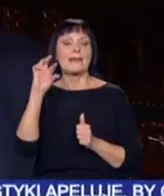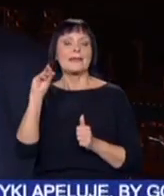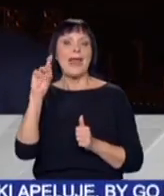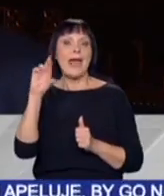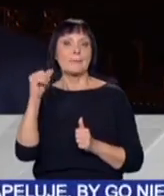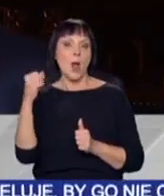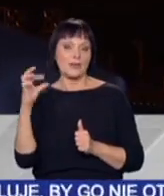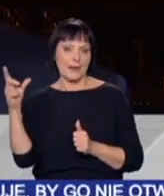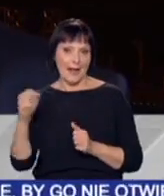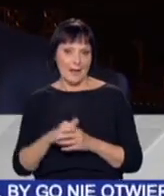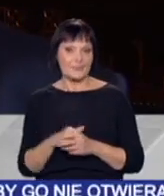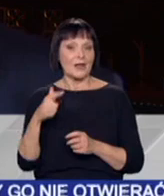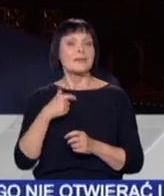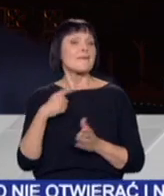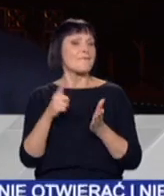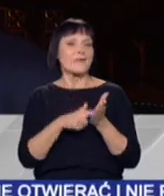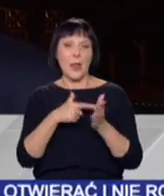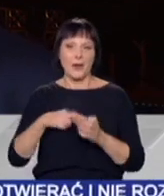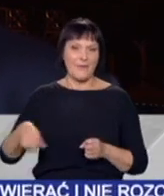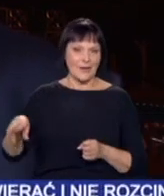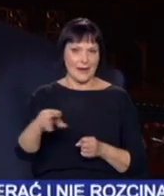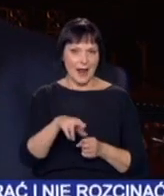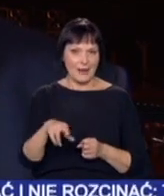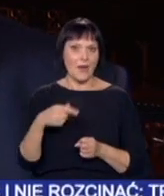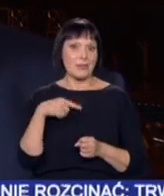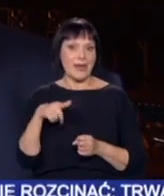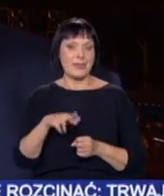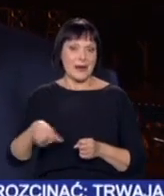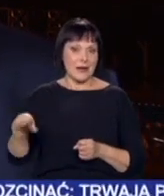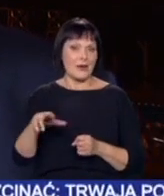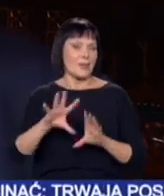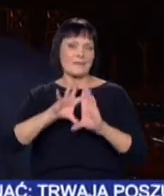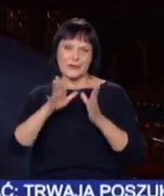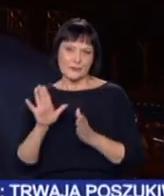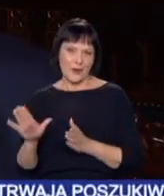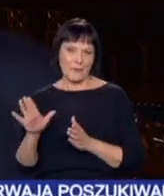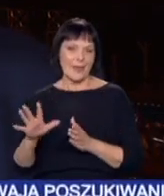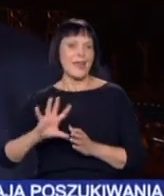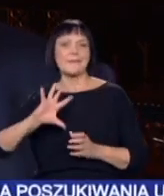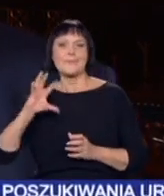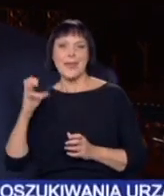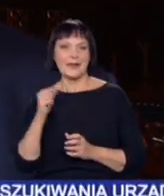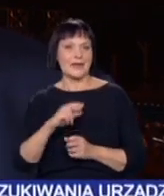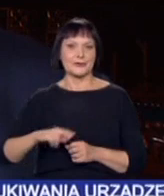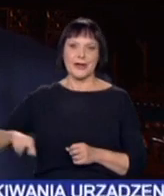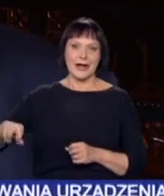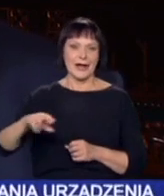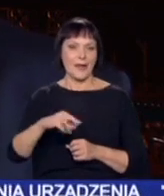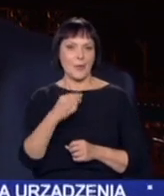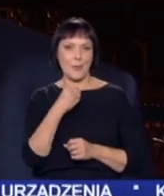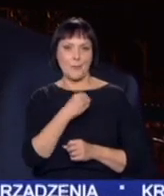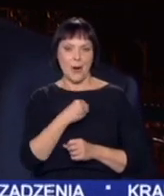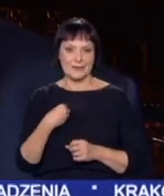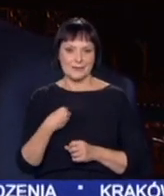jest wyjątkowy region, który ma wszystko, bym powiedział najpiękniejszy region w Polsce